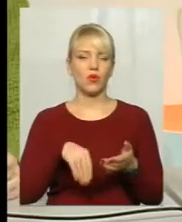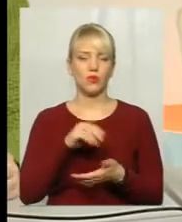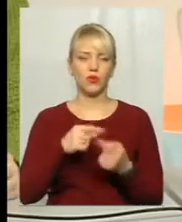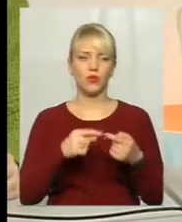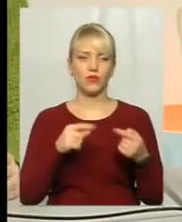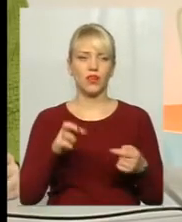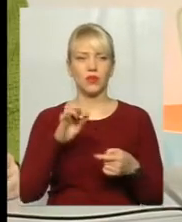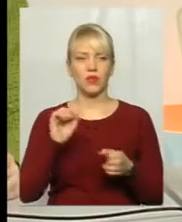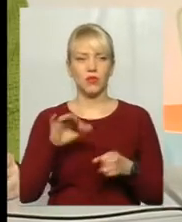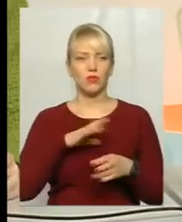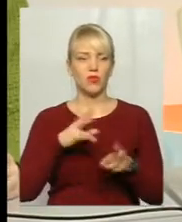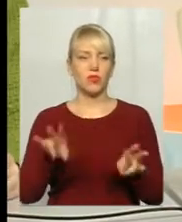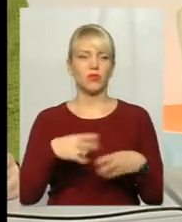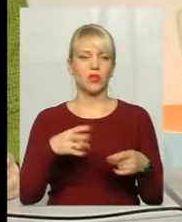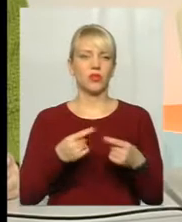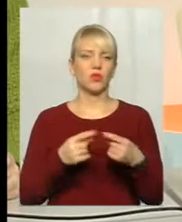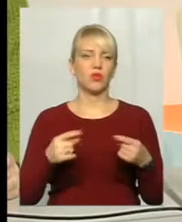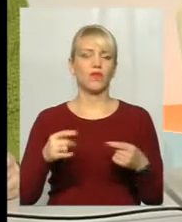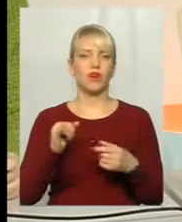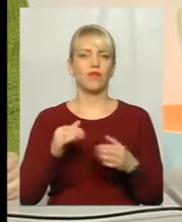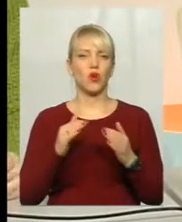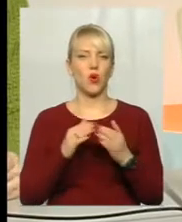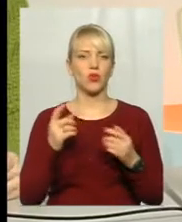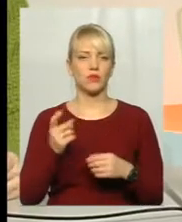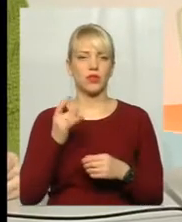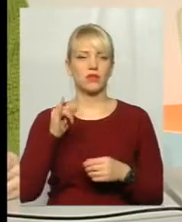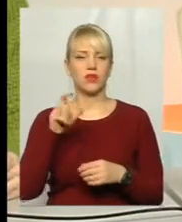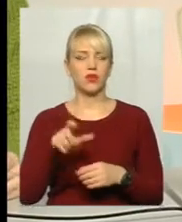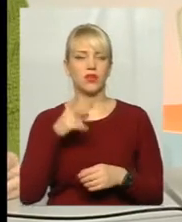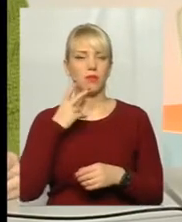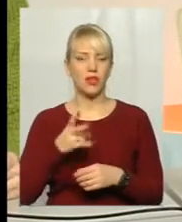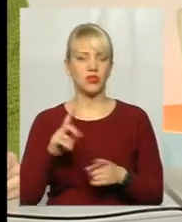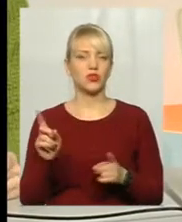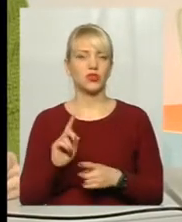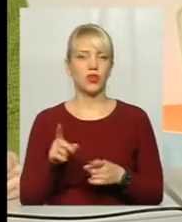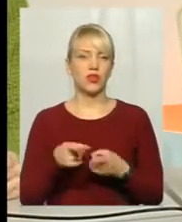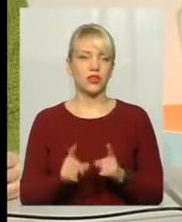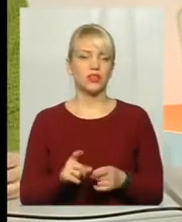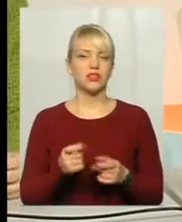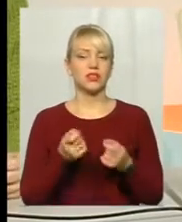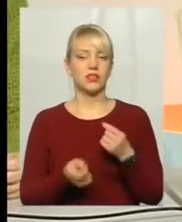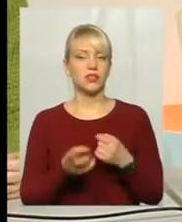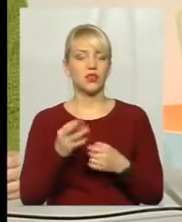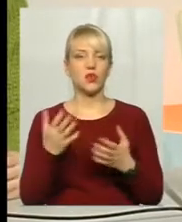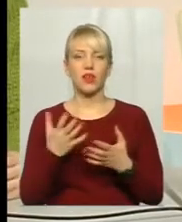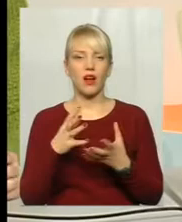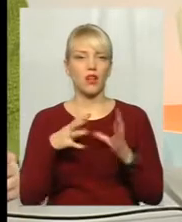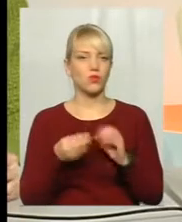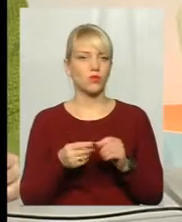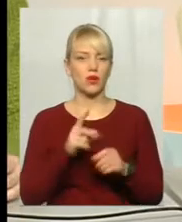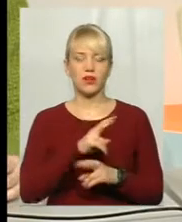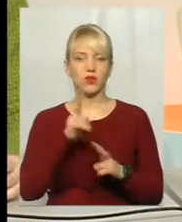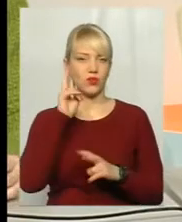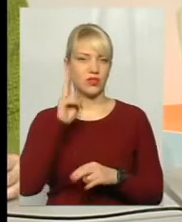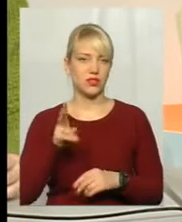не потрібно їм буде в господарстві цей товар. І людина бачить, що дійсно знижка, але на яку суму ніхто не знає.